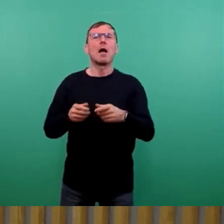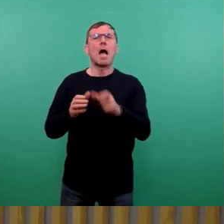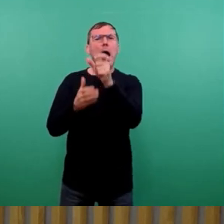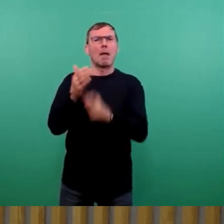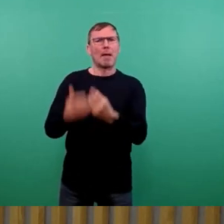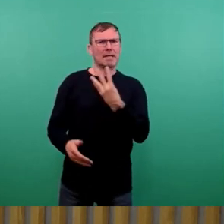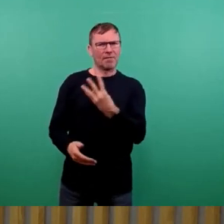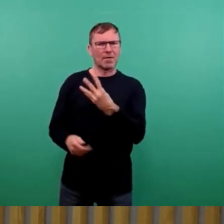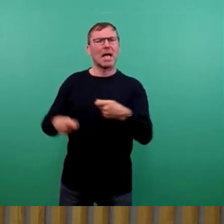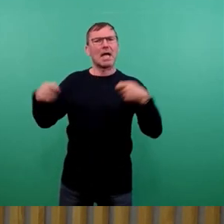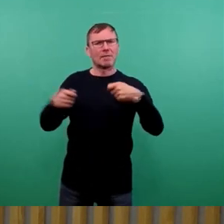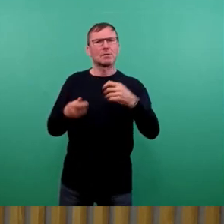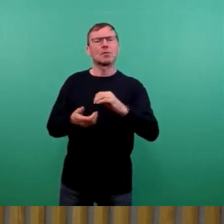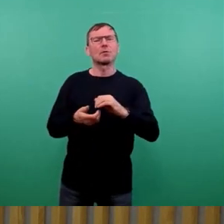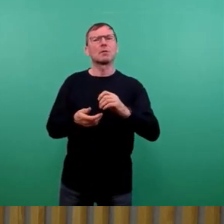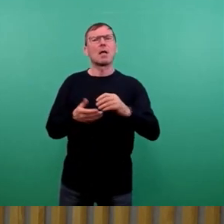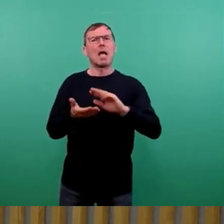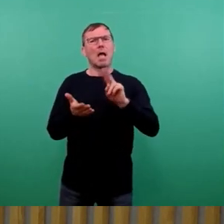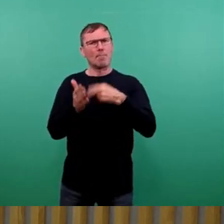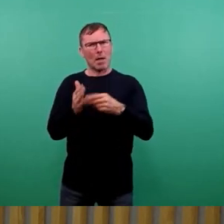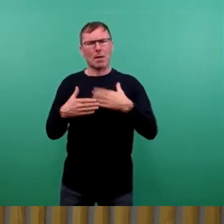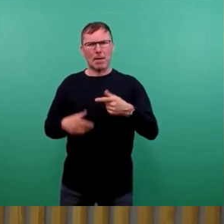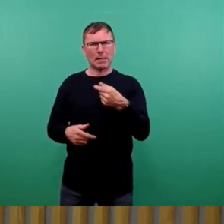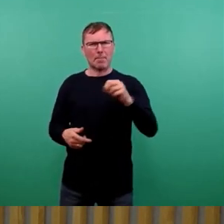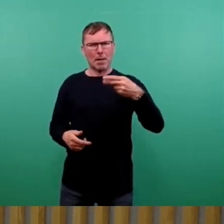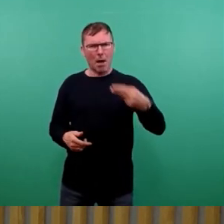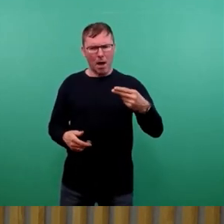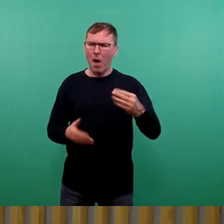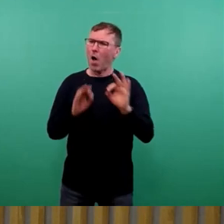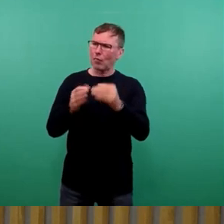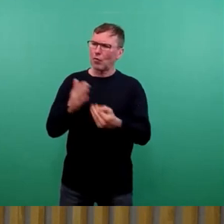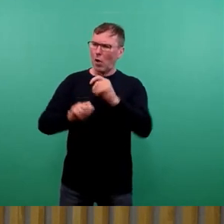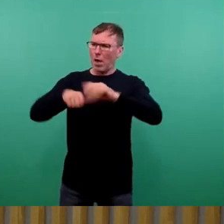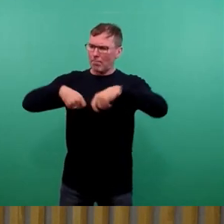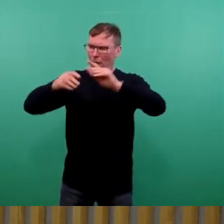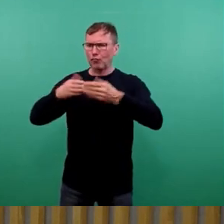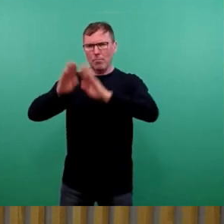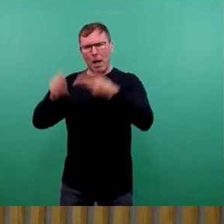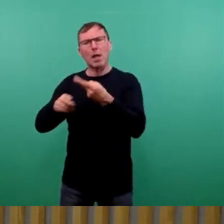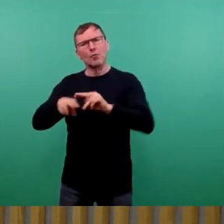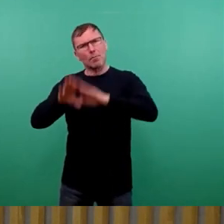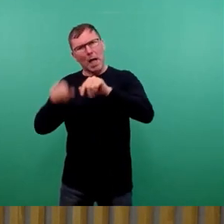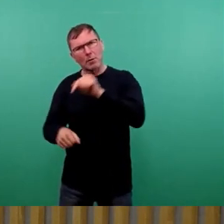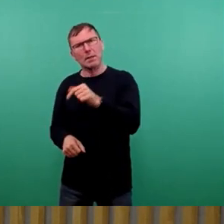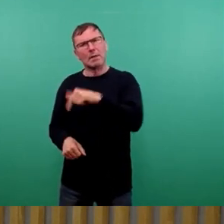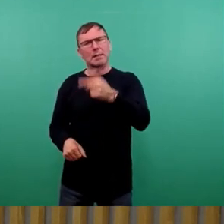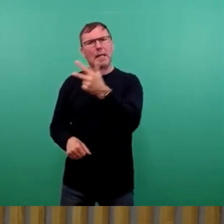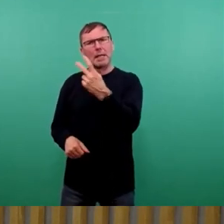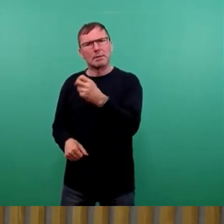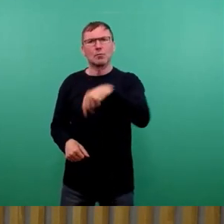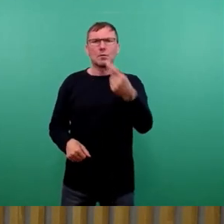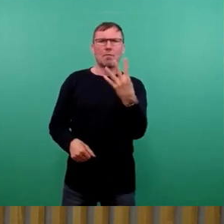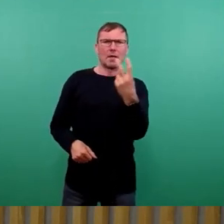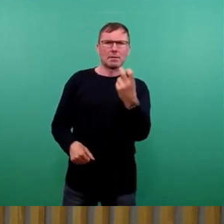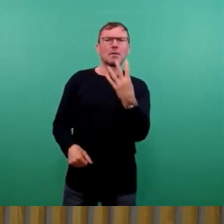Finanzplanung der Bäder GmbH für den Neubau Schwimmhalle Klotsche für den Doppelhaushalt 2324 4